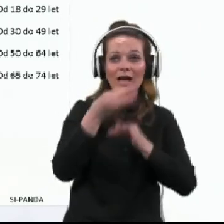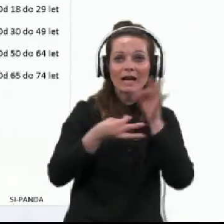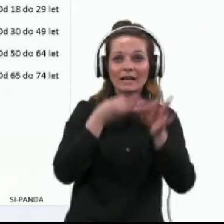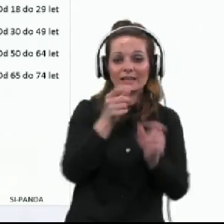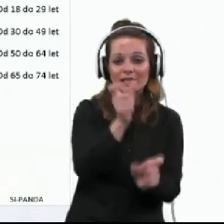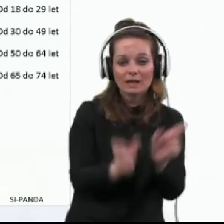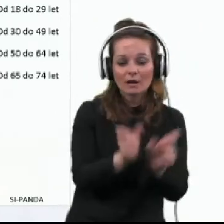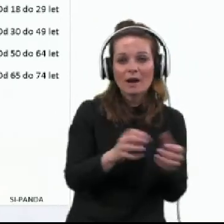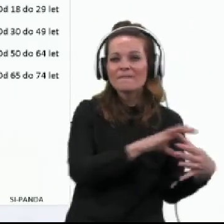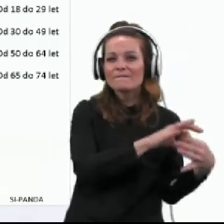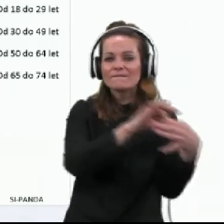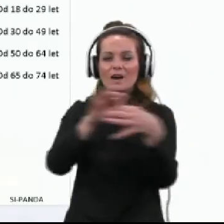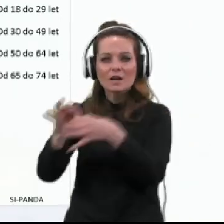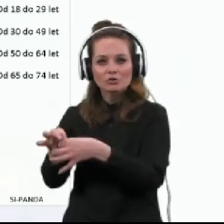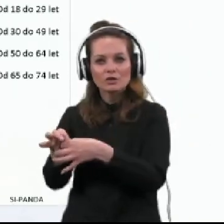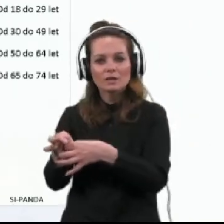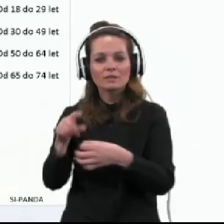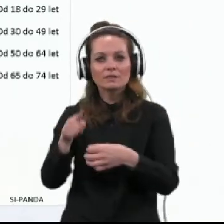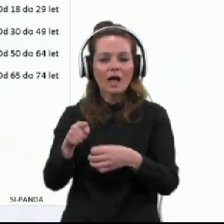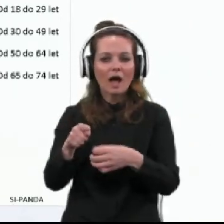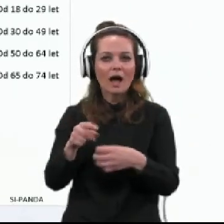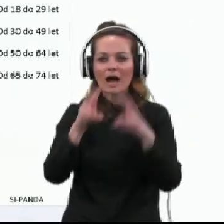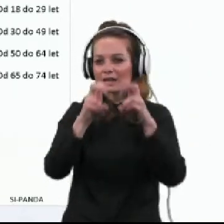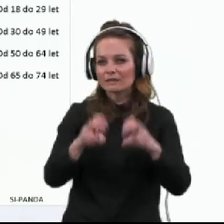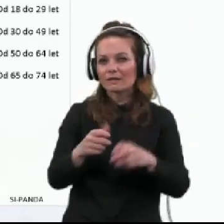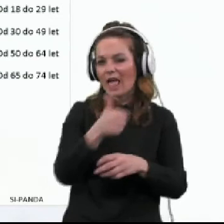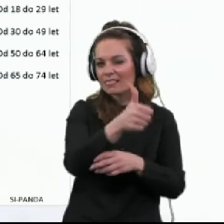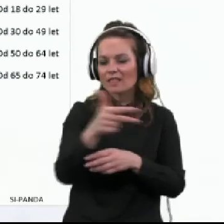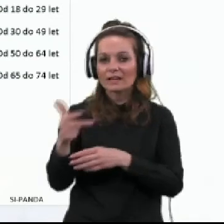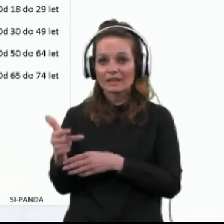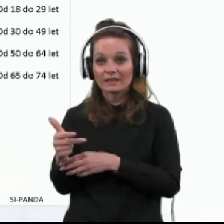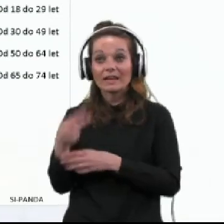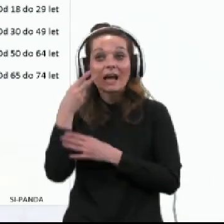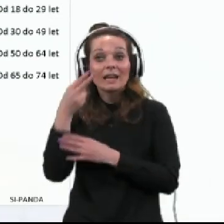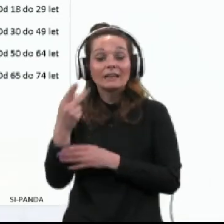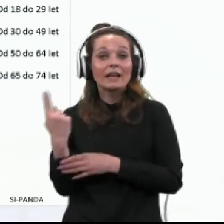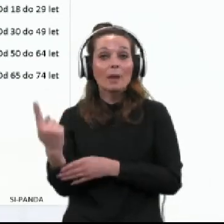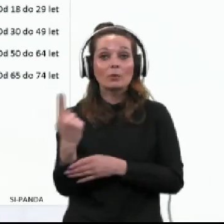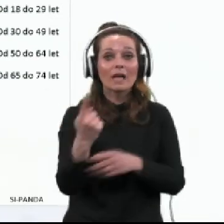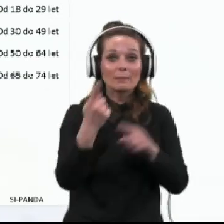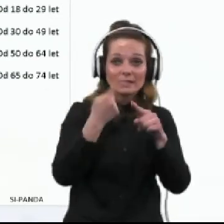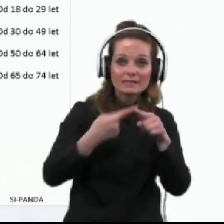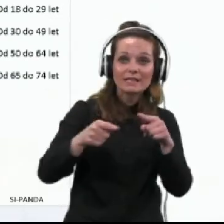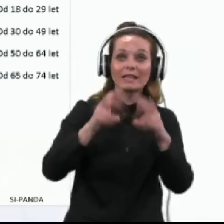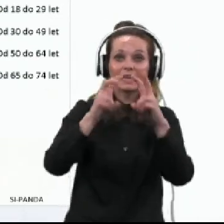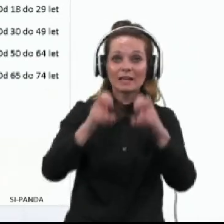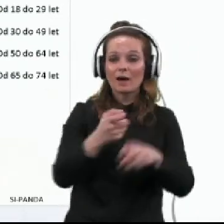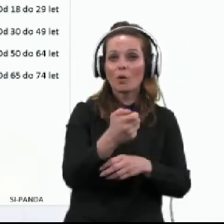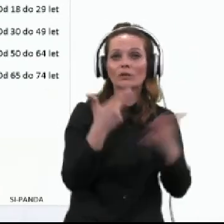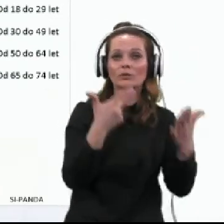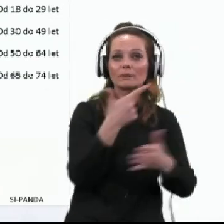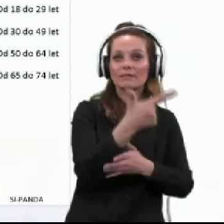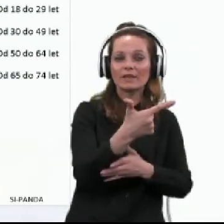osebah, gibo v vseh čas raziskave okrog dobre tretjine, glede na posameznival od 28% do